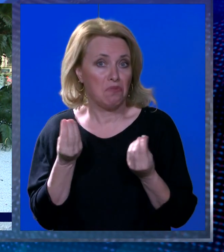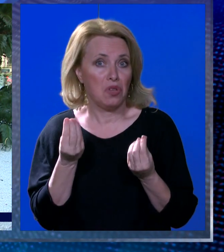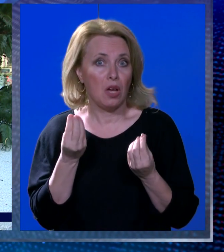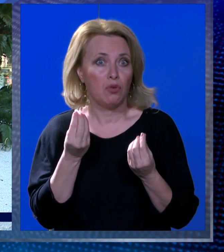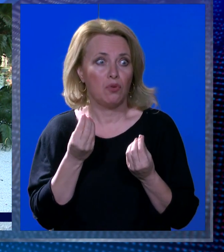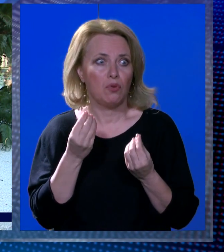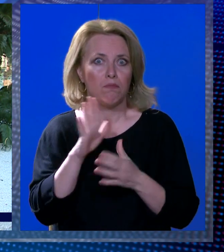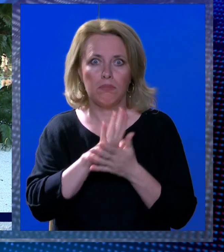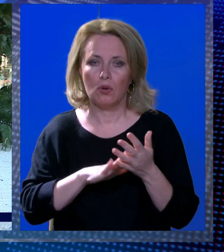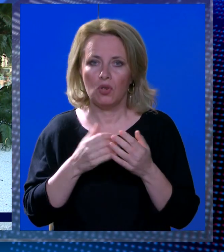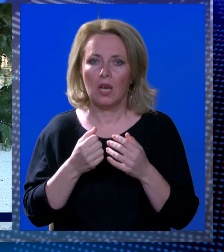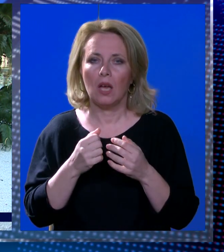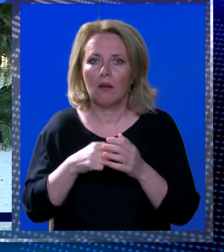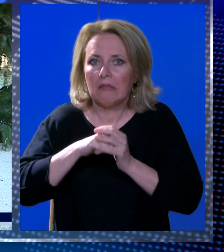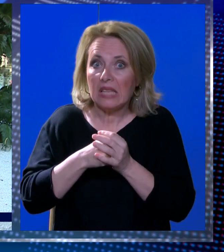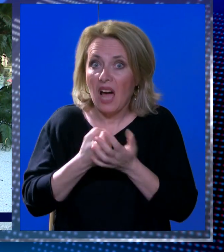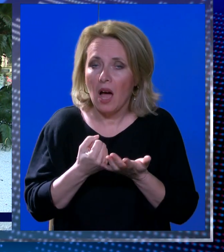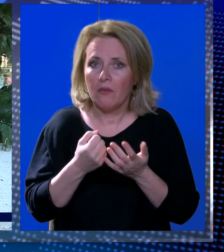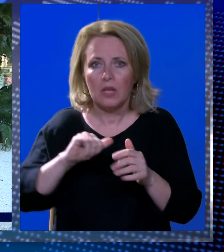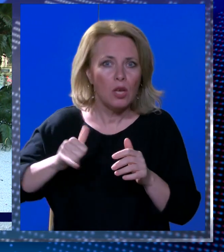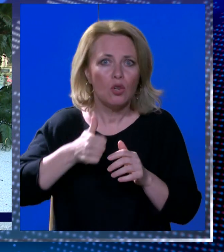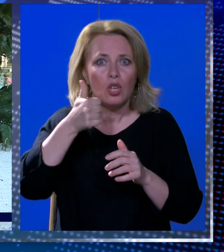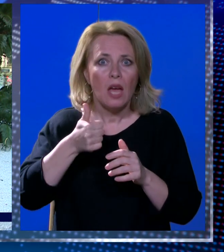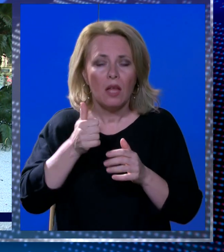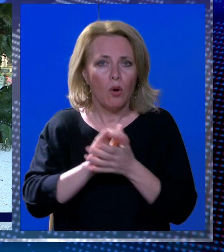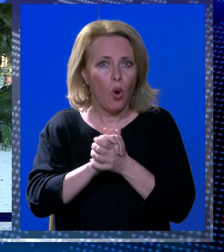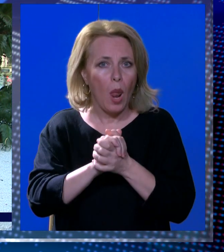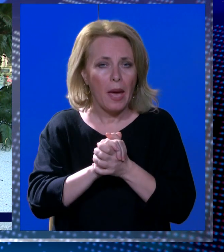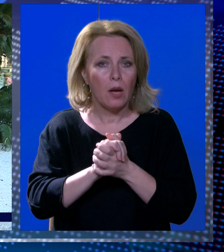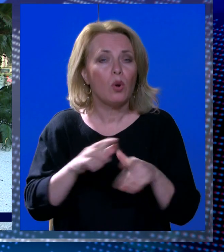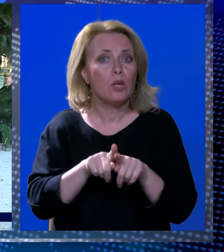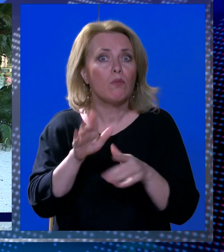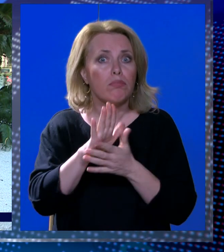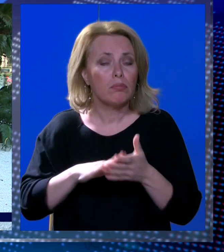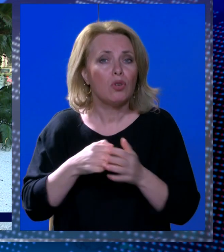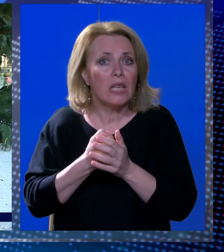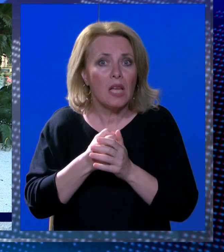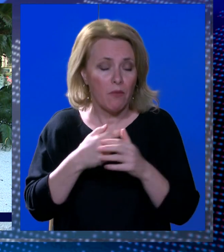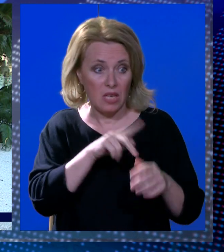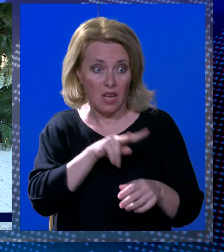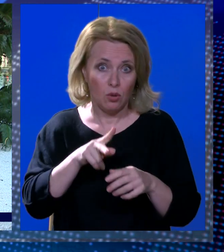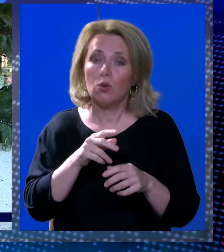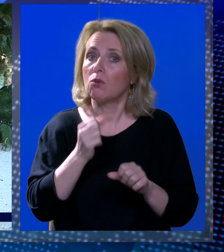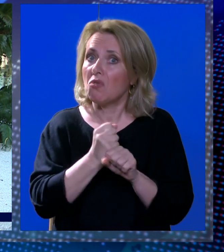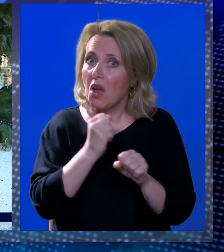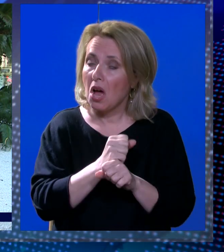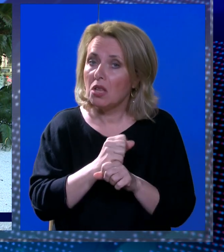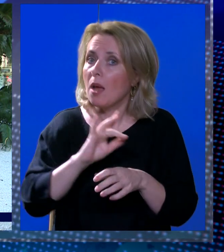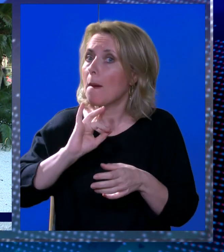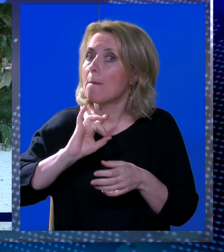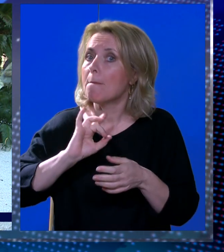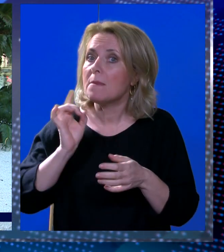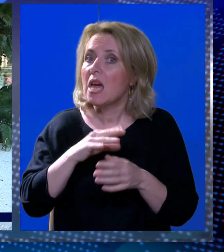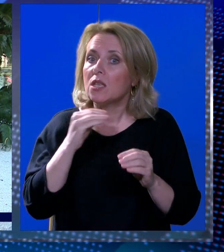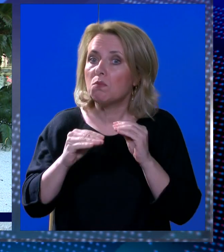znam zašto, su uklatili na zubi. Još jednoga kolegu koji iskreno misli da smo svoje posloba dla Libertasu svjesno i odgovorno. Nikakve problema,